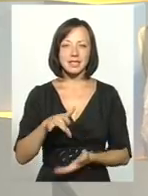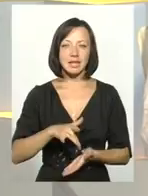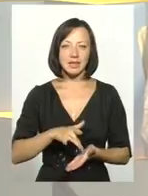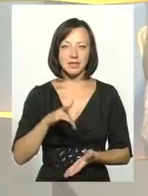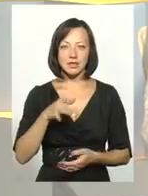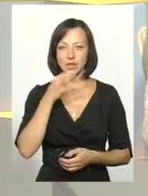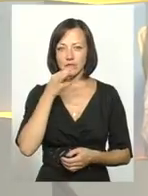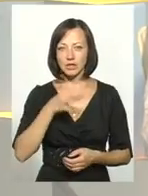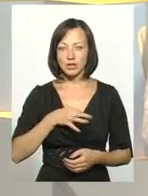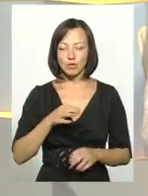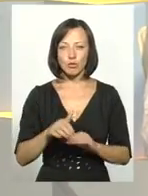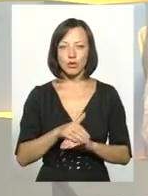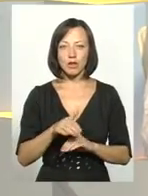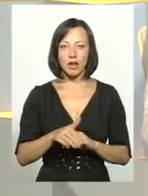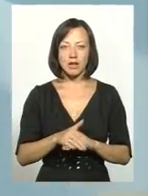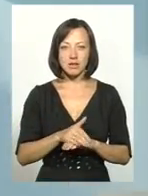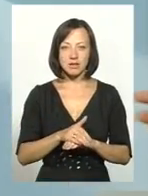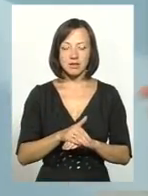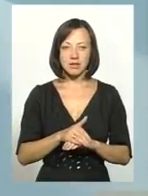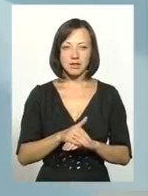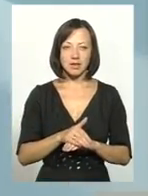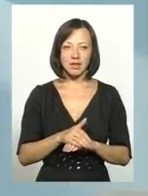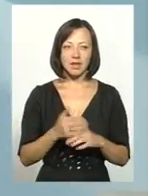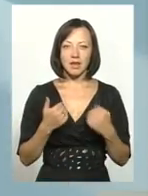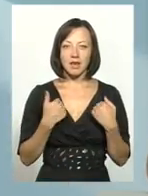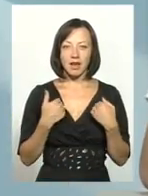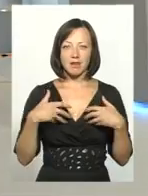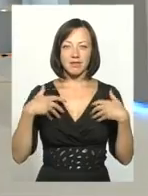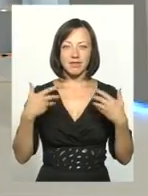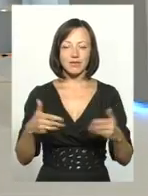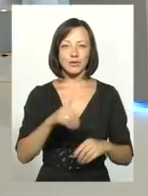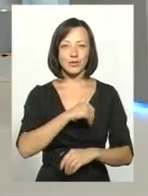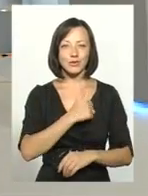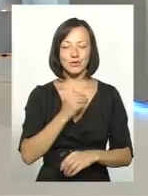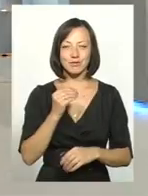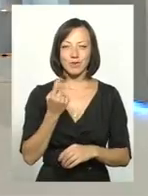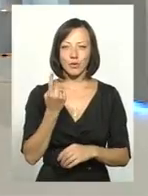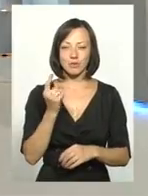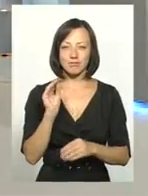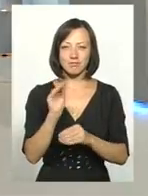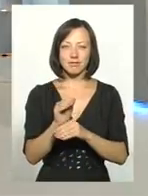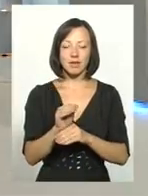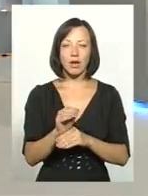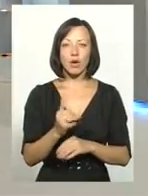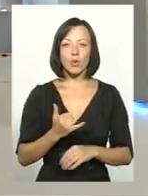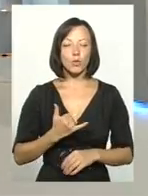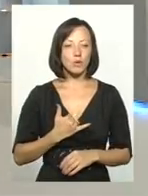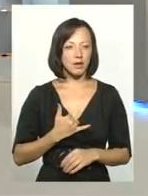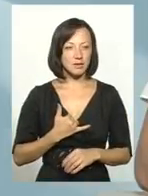Скажіть, будь ласка. Можливо, я хотів би дати одну із тем. От нас